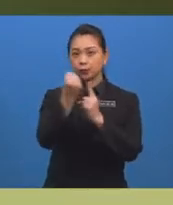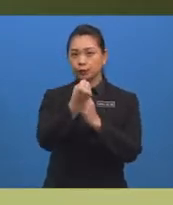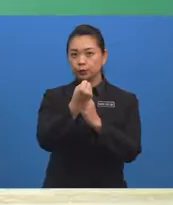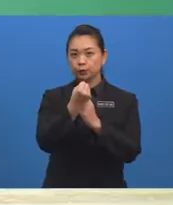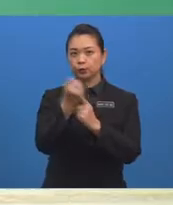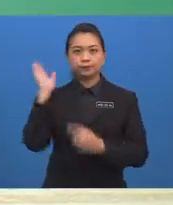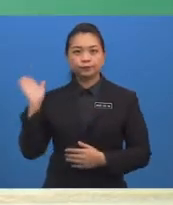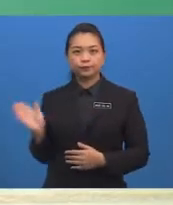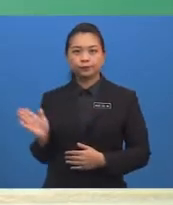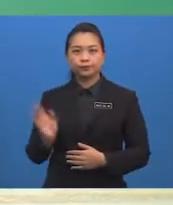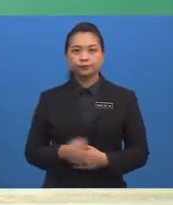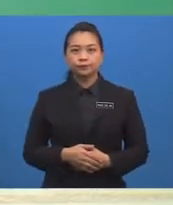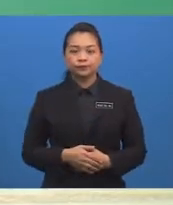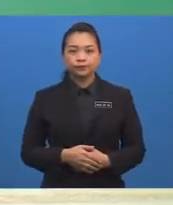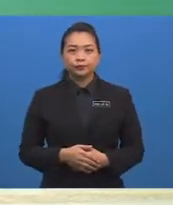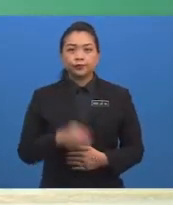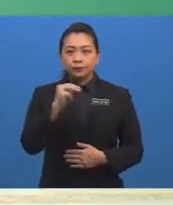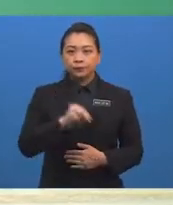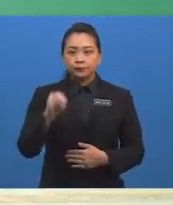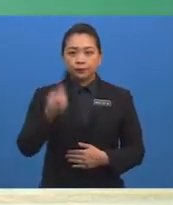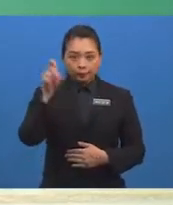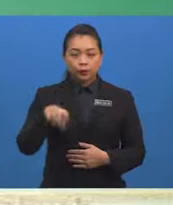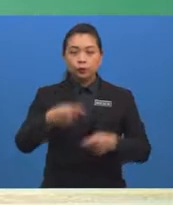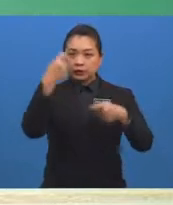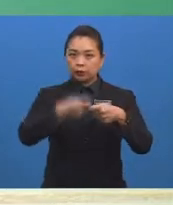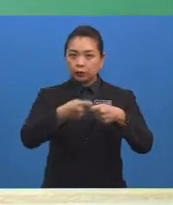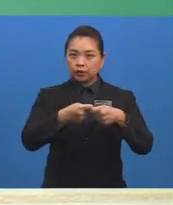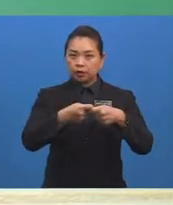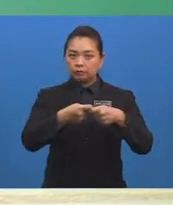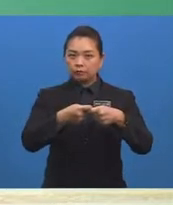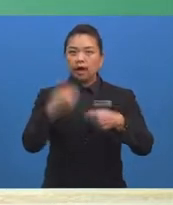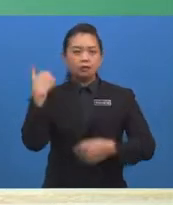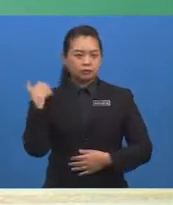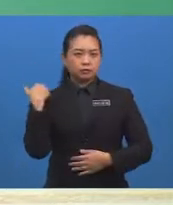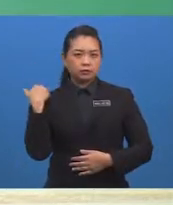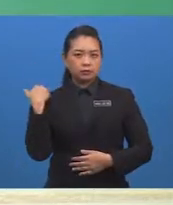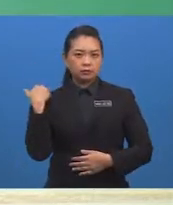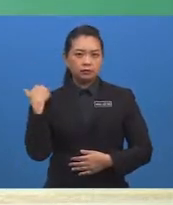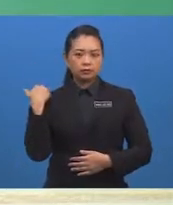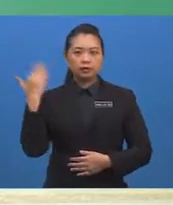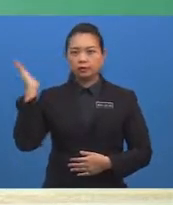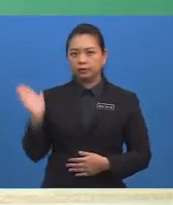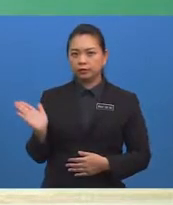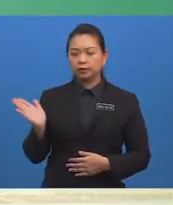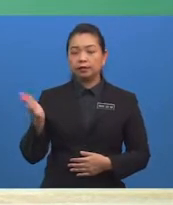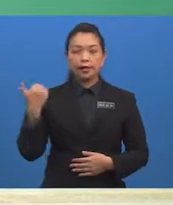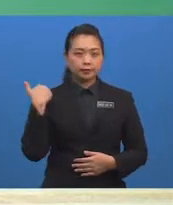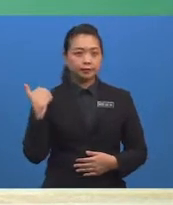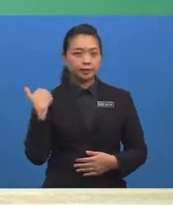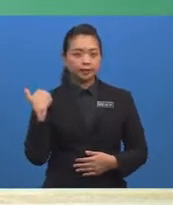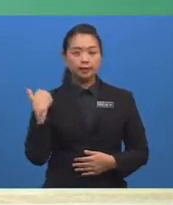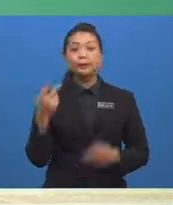paparan Murid-murid perlu tentukan sama ada peristiwa tersebut merupakan